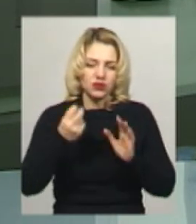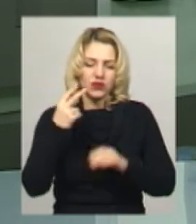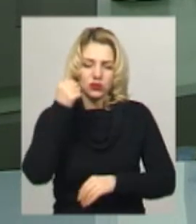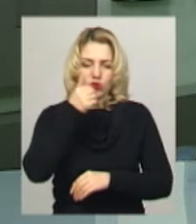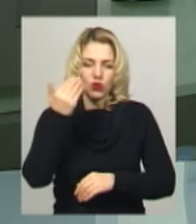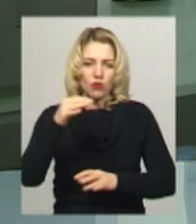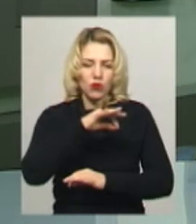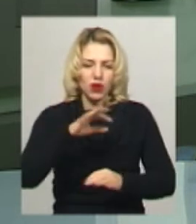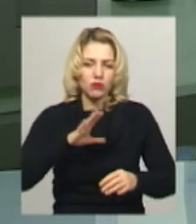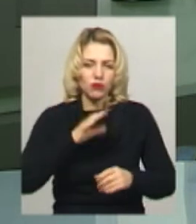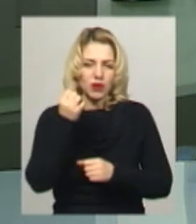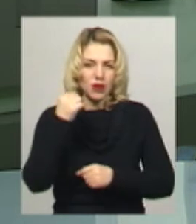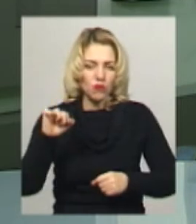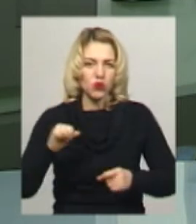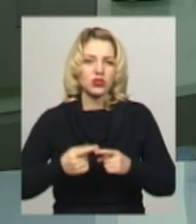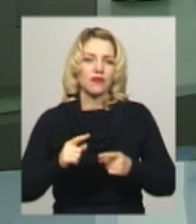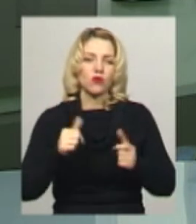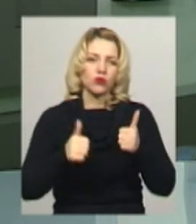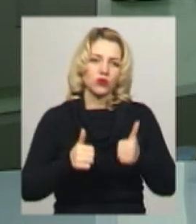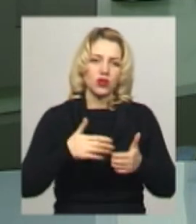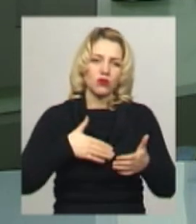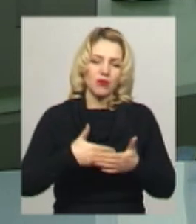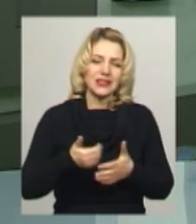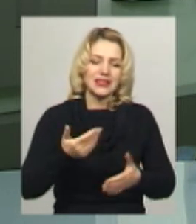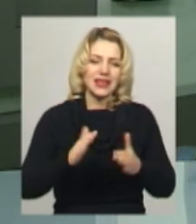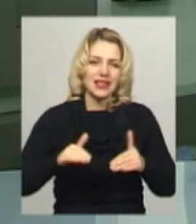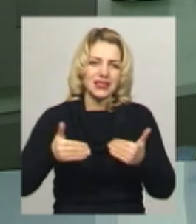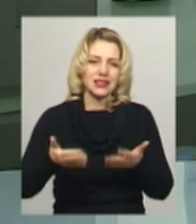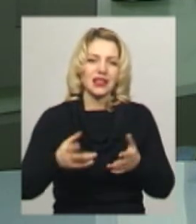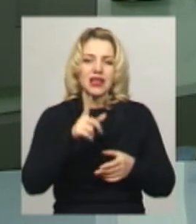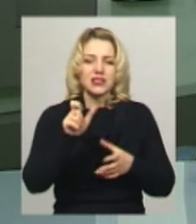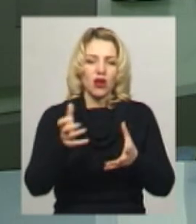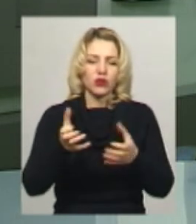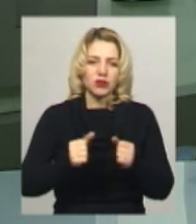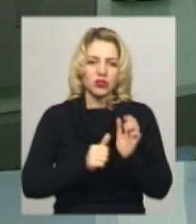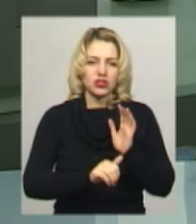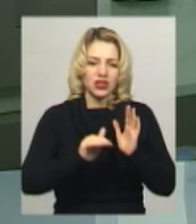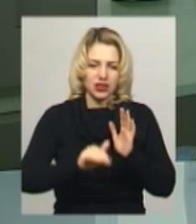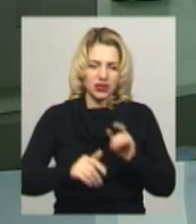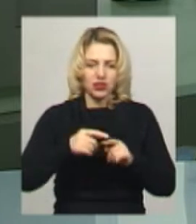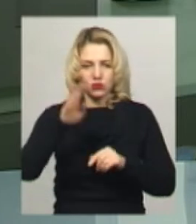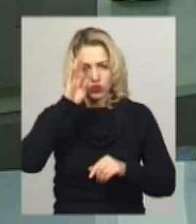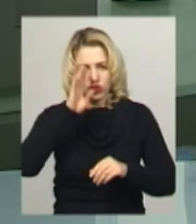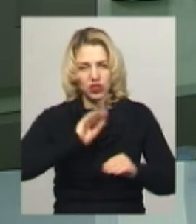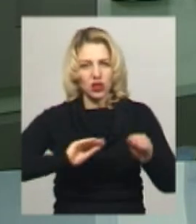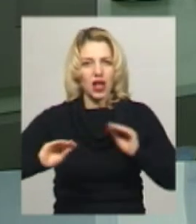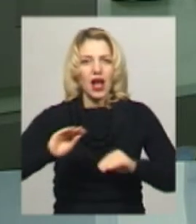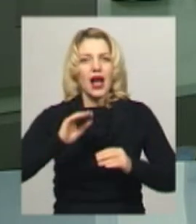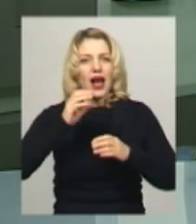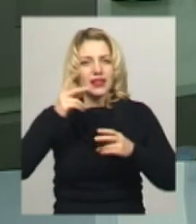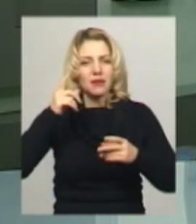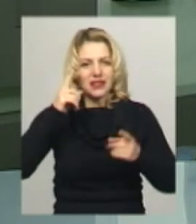переможцем конкурсу громадські ініціативи. За отримані 60 тисяч гривень Вадим обладнав анімаційну студію. Зараз